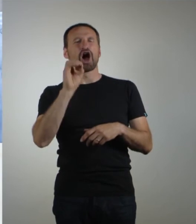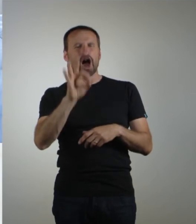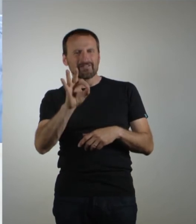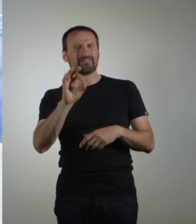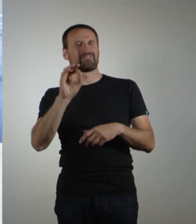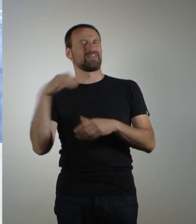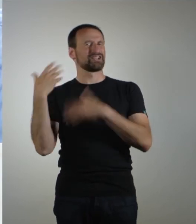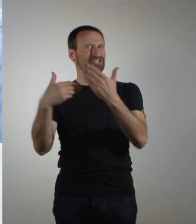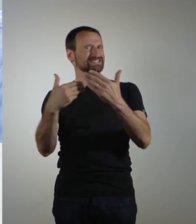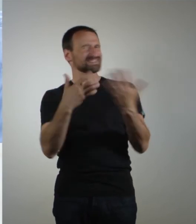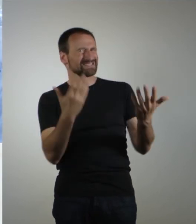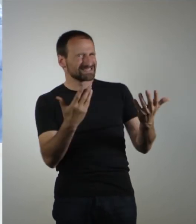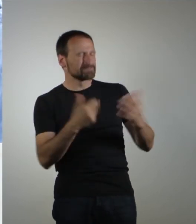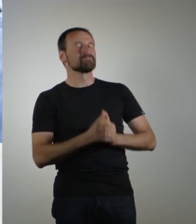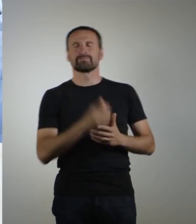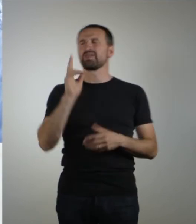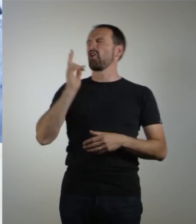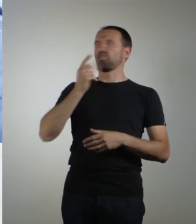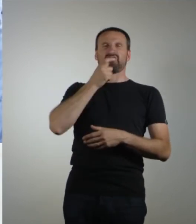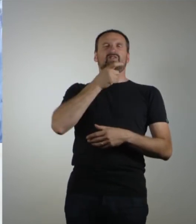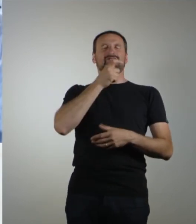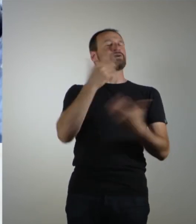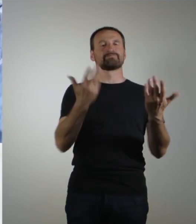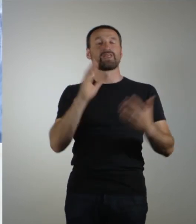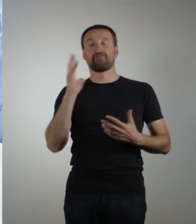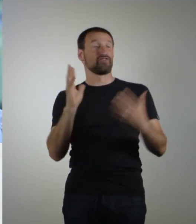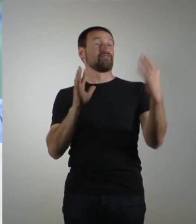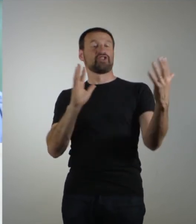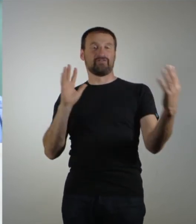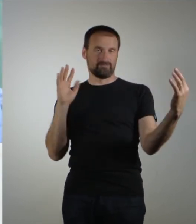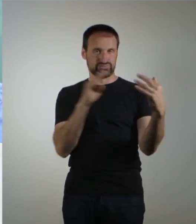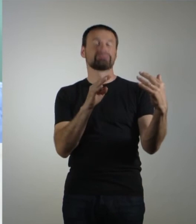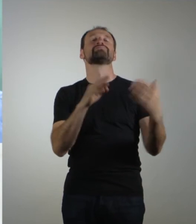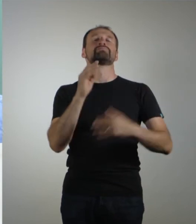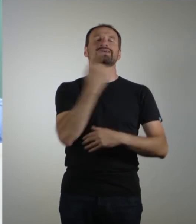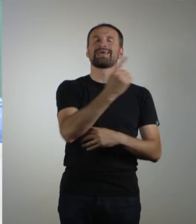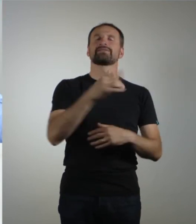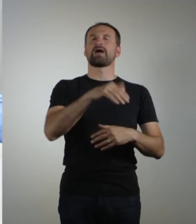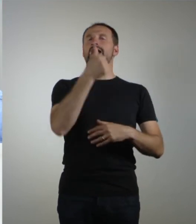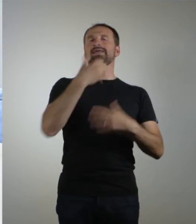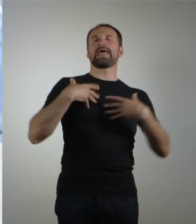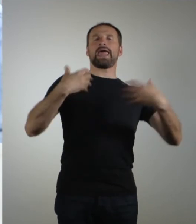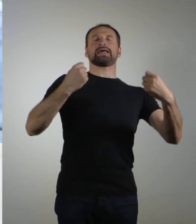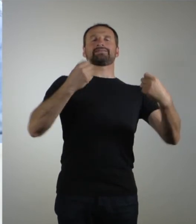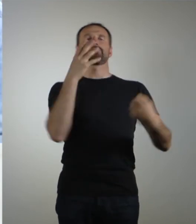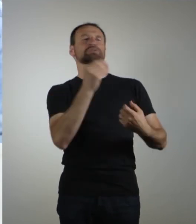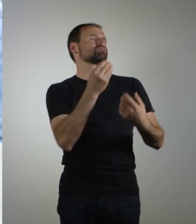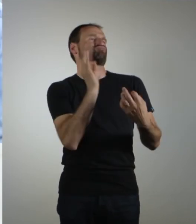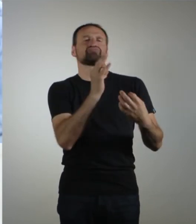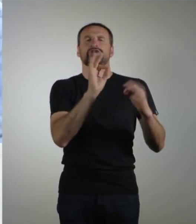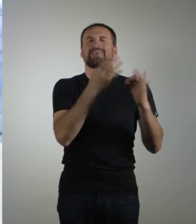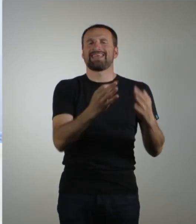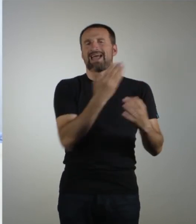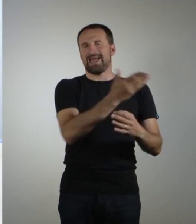Erklärung. League of Legends spielt man 5 gegen 5. Jeder hat einen Helden. Die haben verschiedene Fähigkeiten. Und dann geht es darum, dass man die